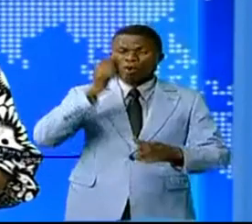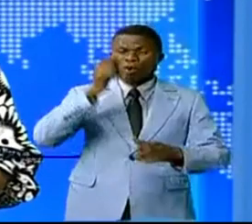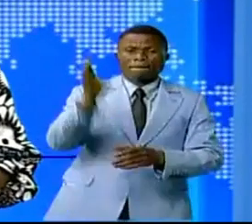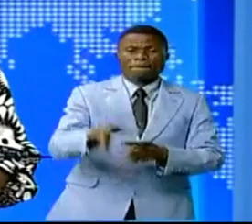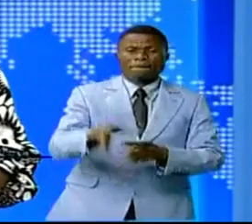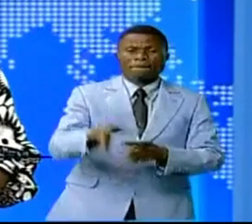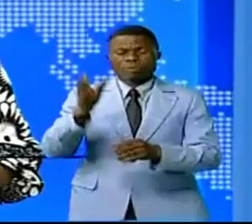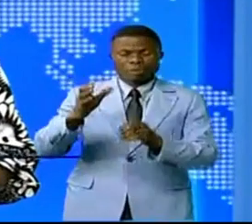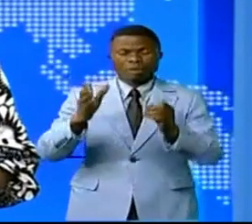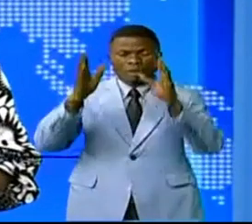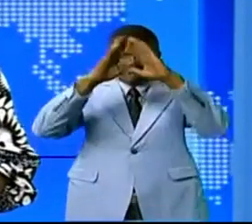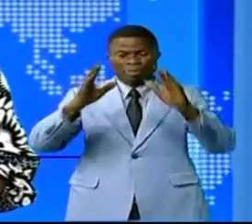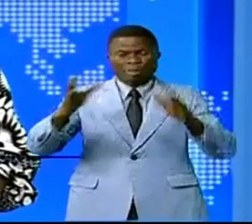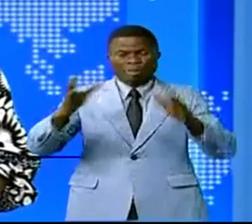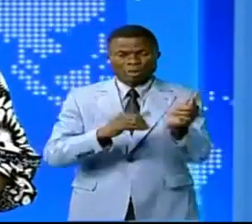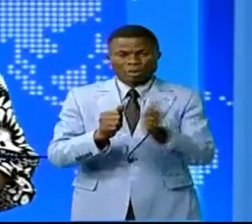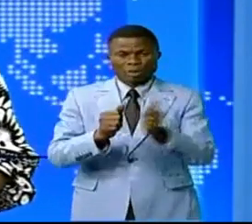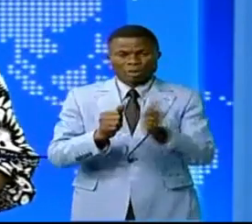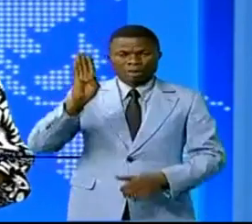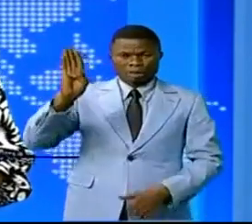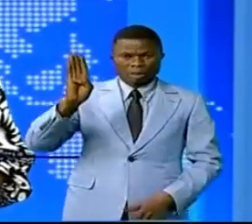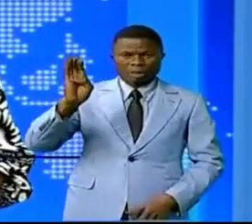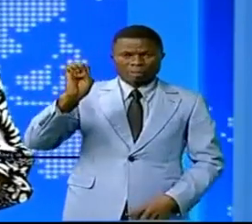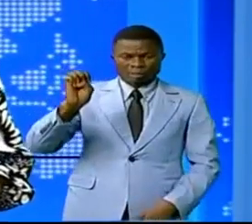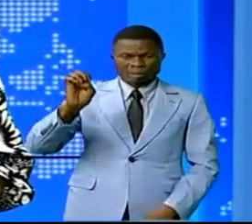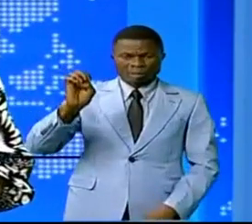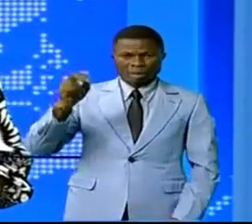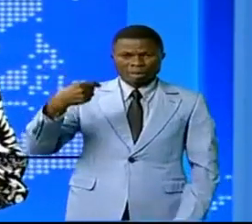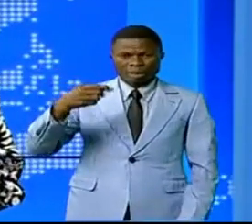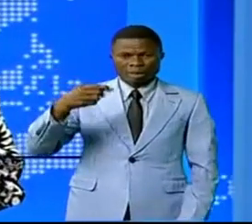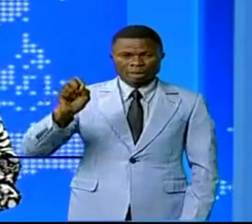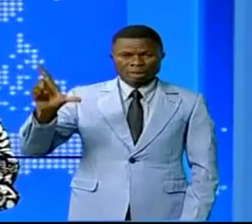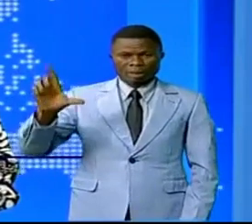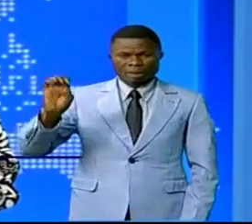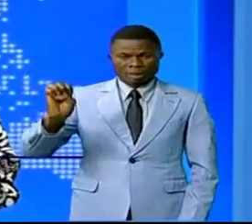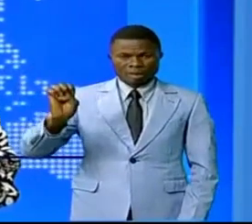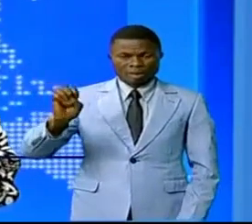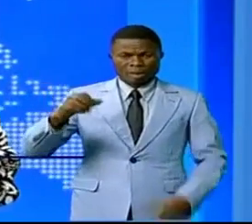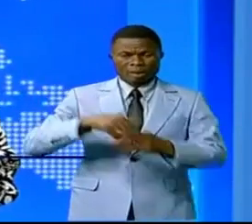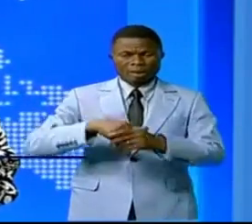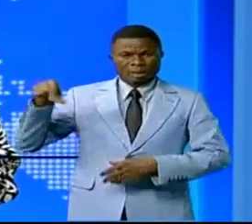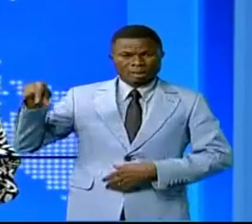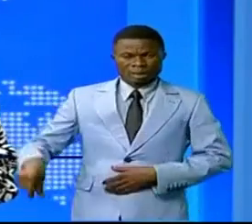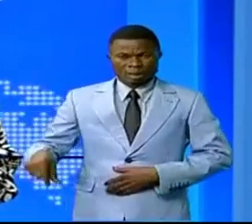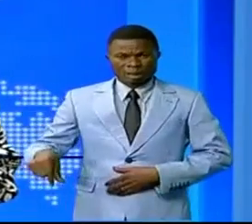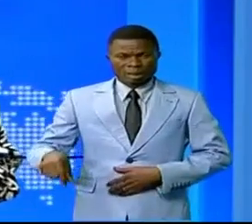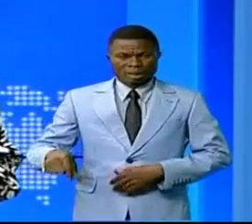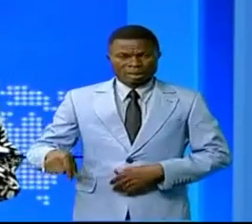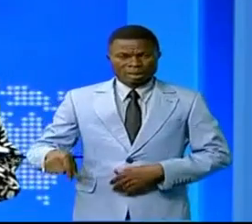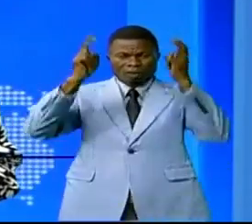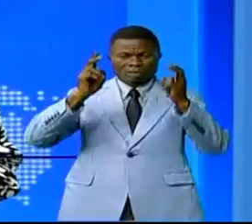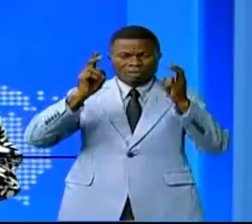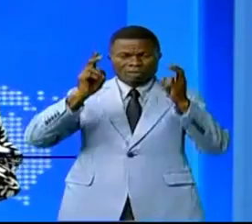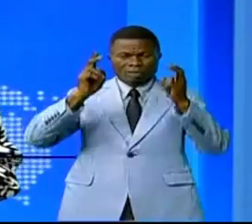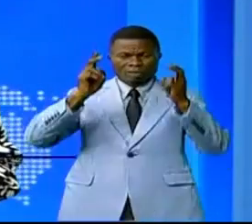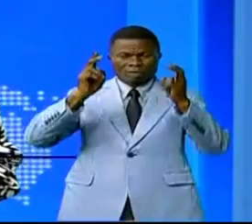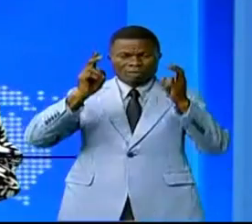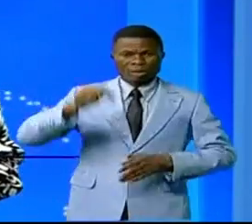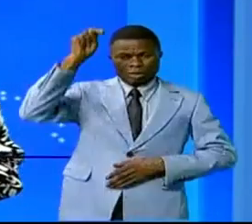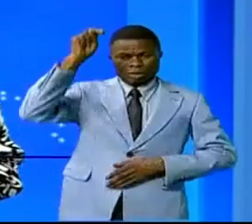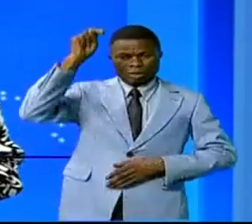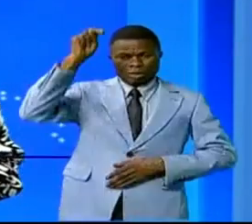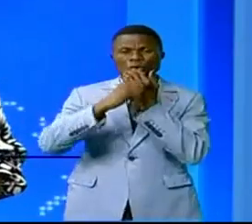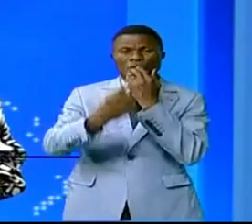maisons saccagées. À Benguele, nous sommes dans un quartier de la ville de Beni, au nord